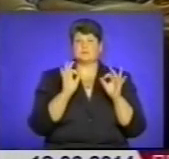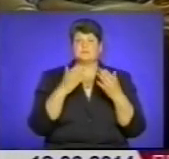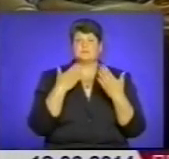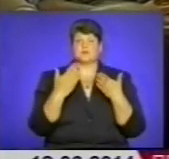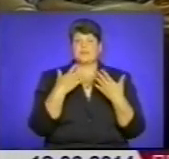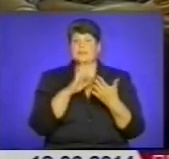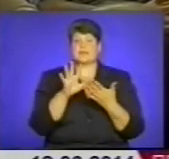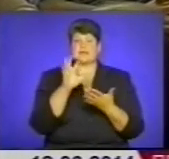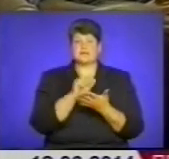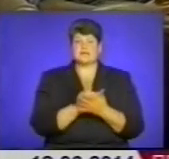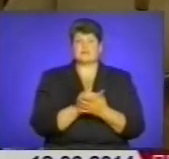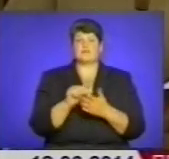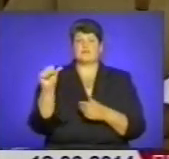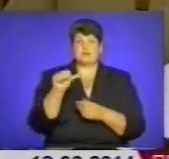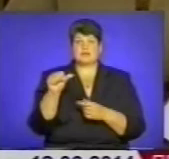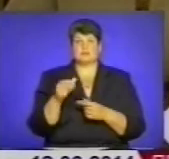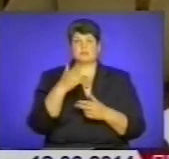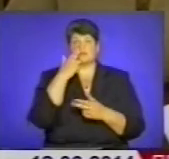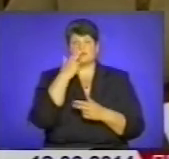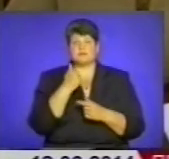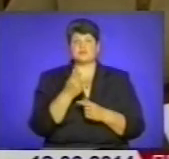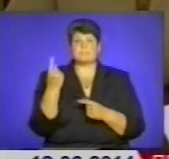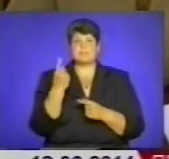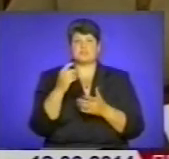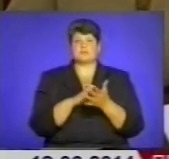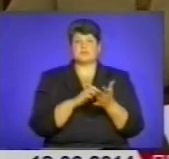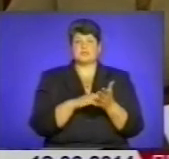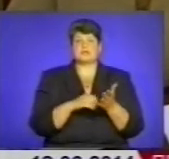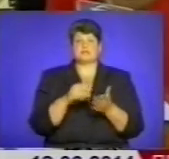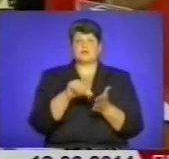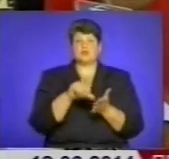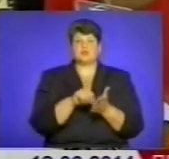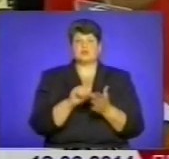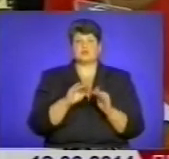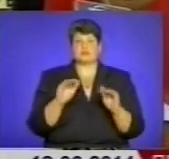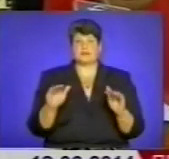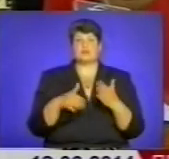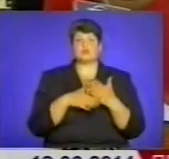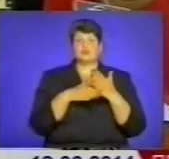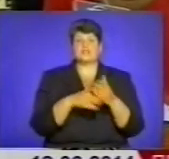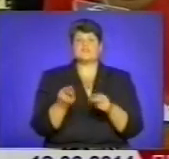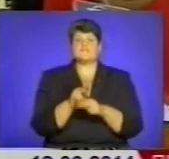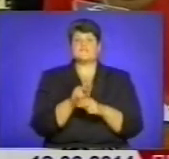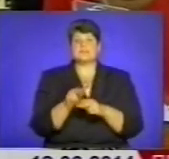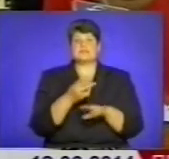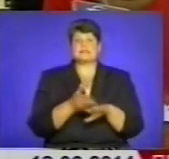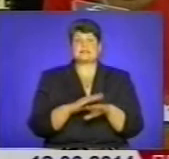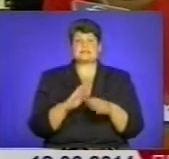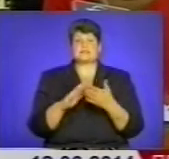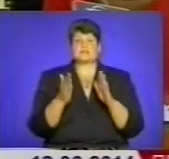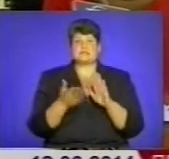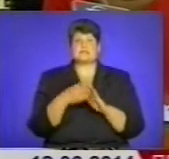– незайнятість, шкідливі звички старших, першопричини злочинності за участю дітей. Допомогти виправити складні ситуації,